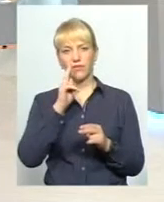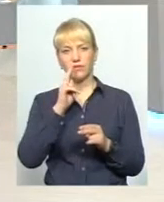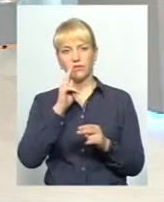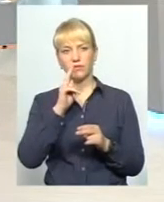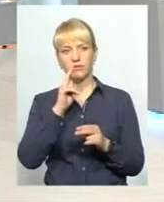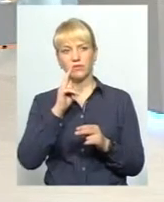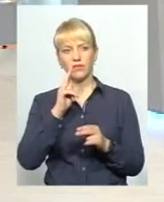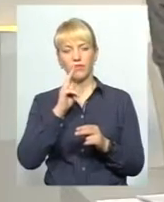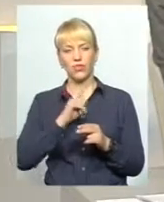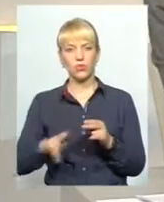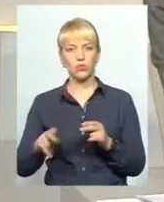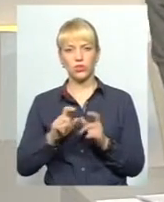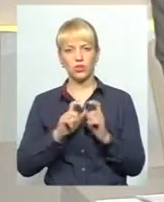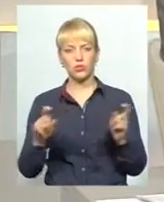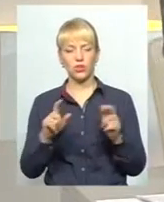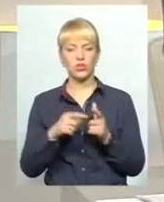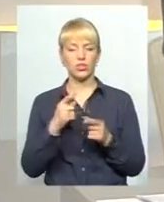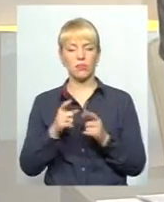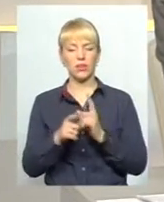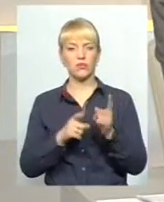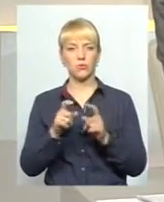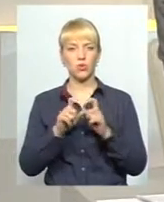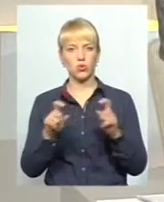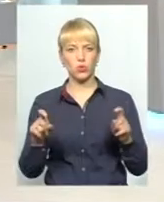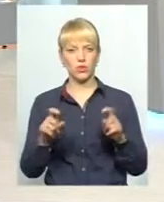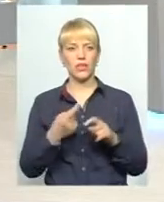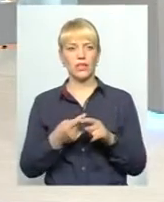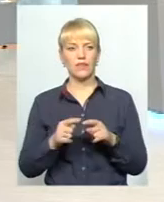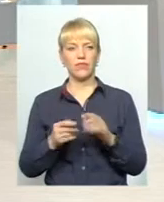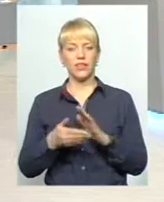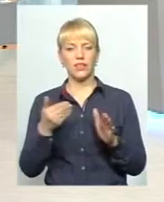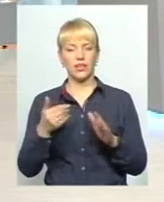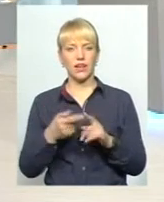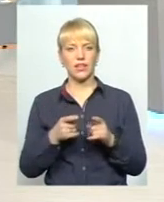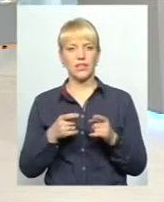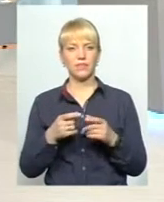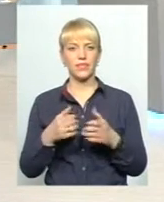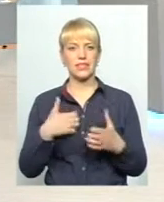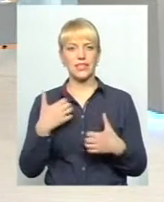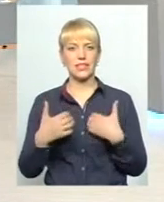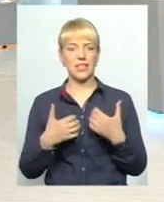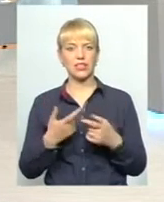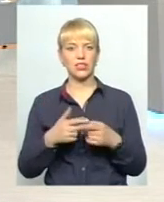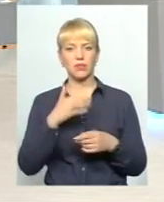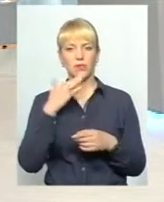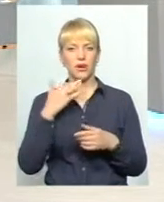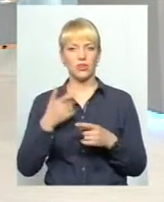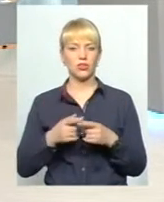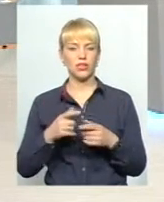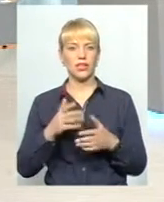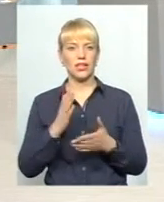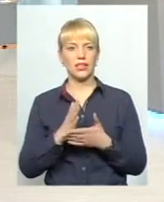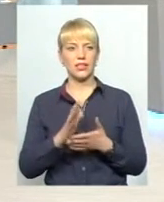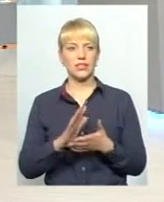переформатування школи викликає найбільше застережень і довкола цього найбільше спекулюють.